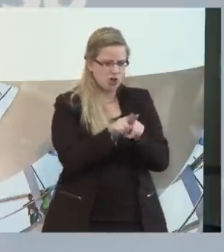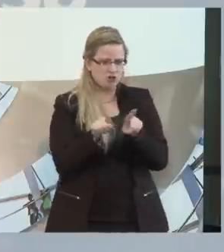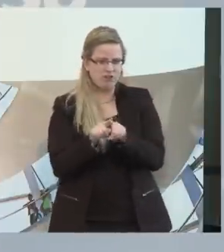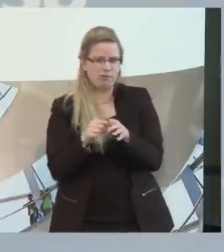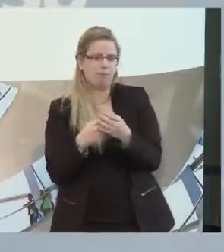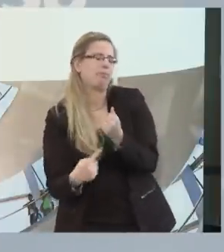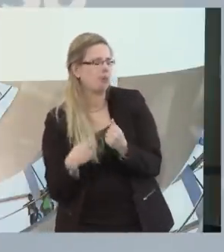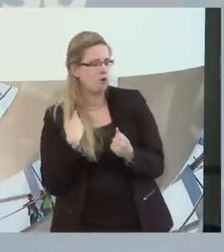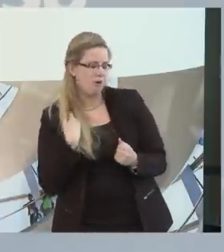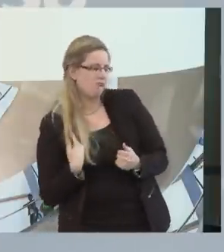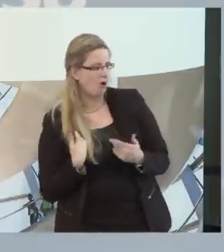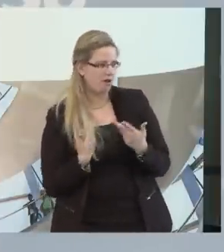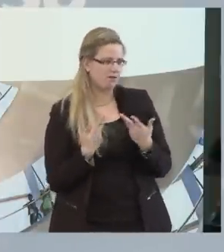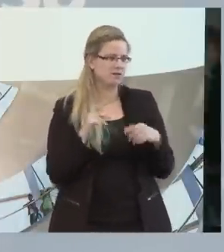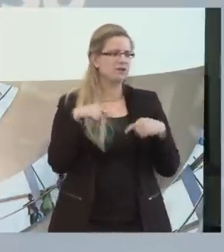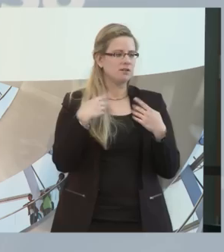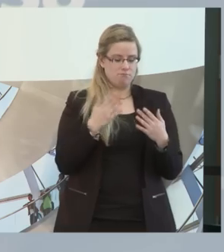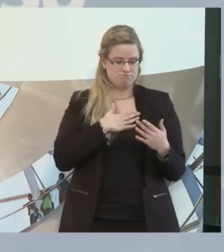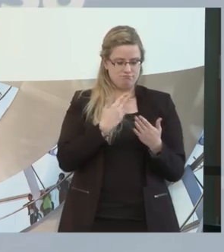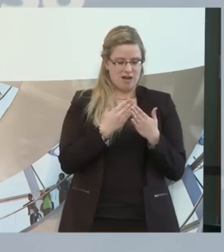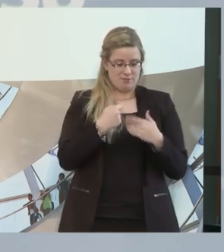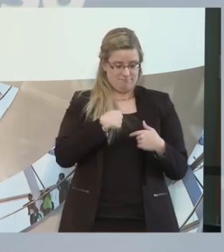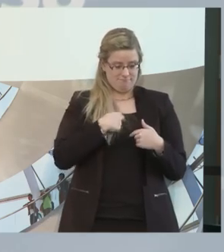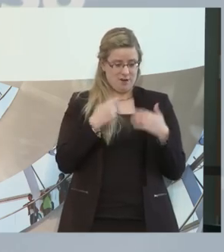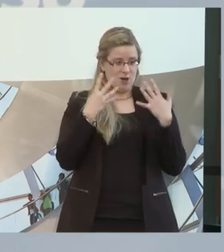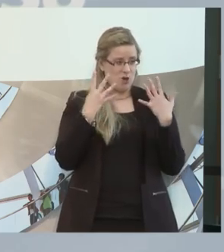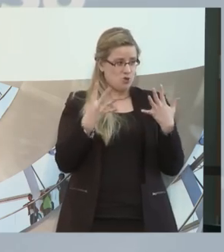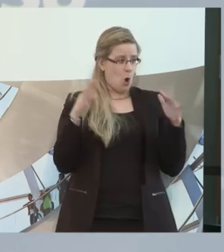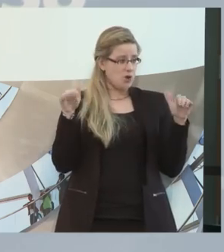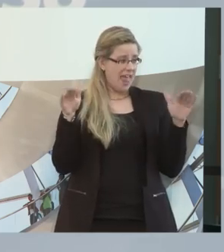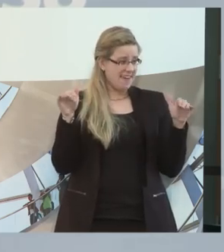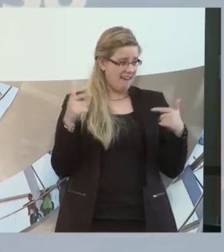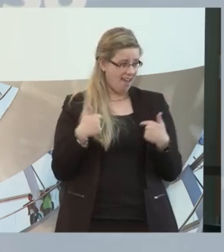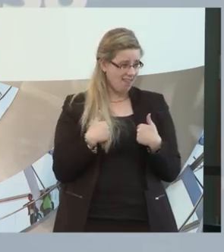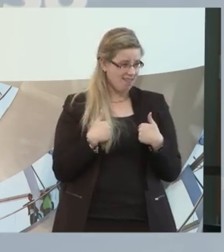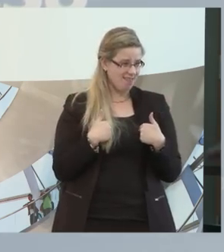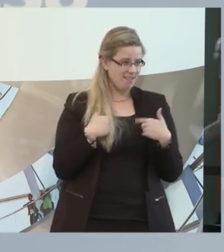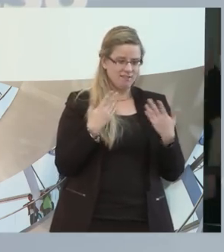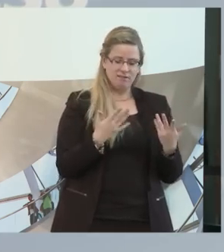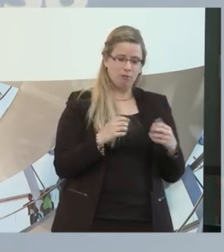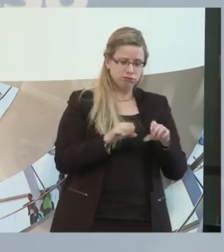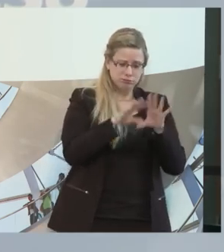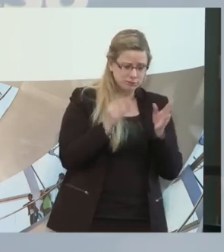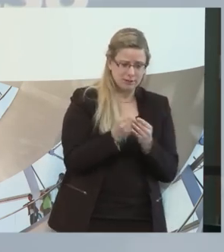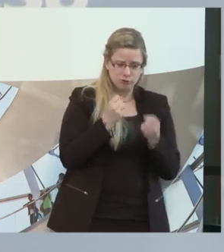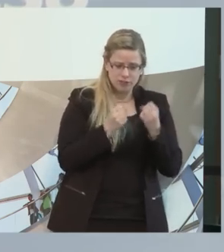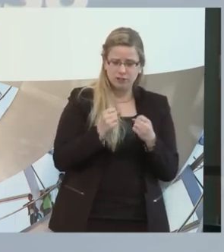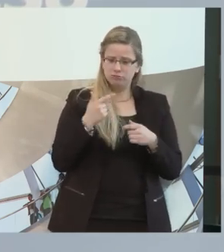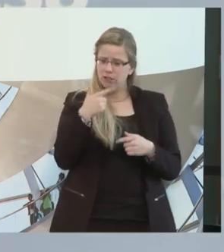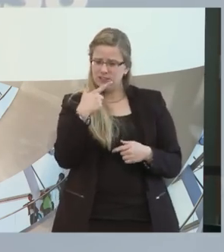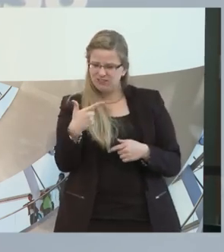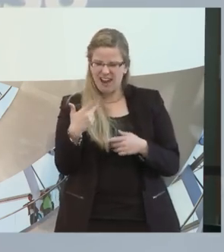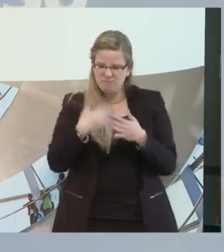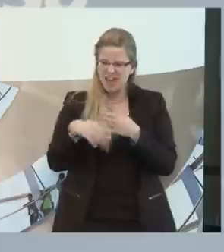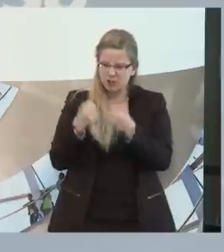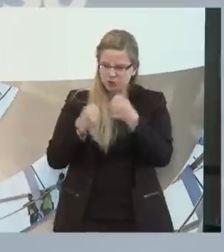also ich habe neun Enkel, da gibt es zwei, die sind sehr schwierig, also kümmern wir uns immer um diese schwierigen. Und die, die so leichtlebig sind, können immer